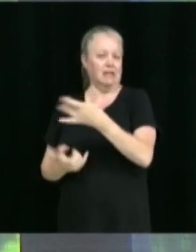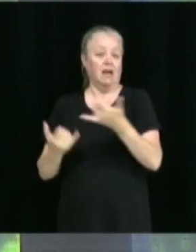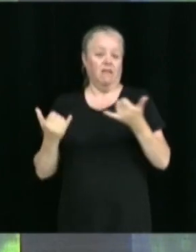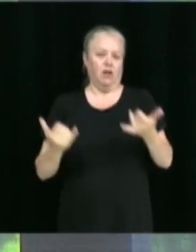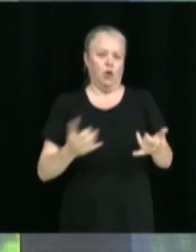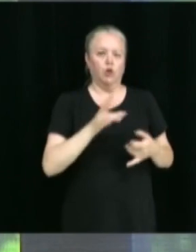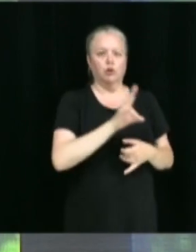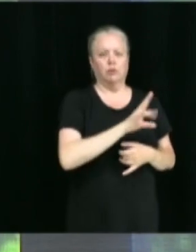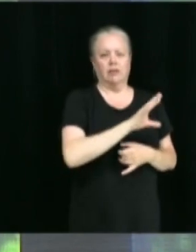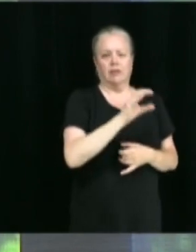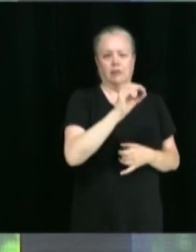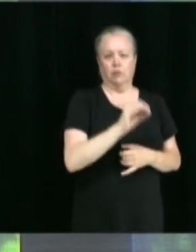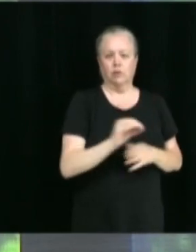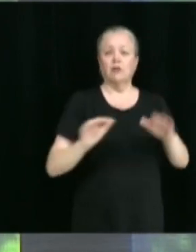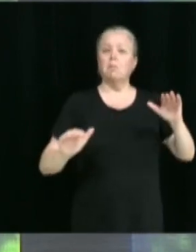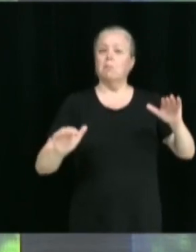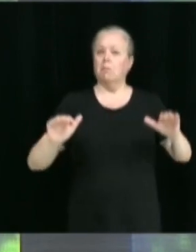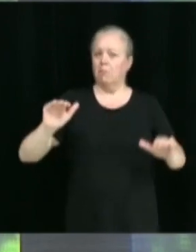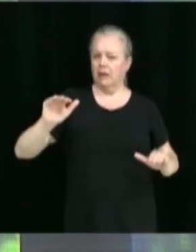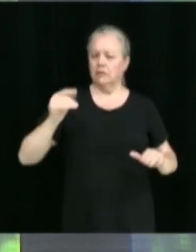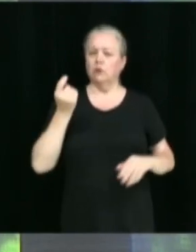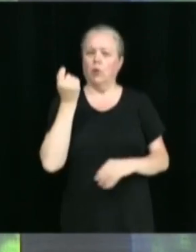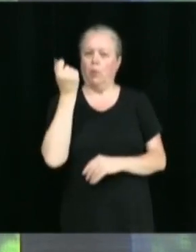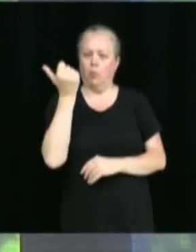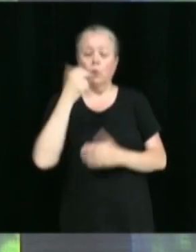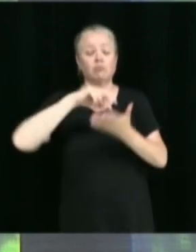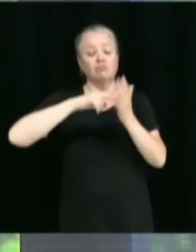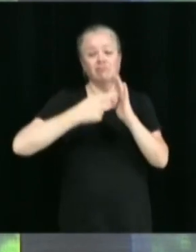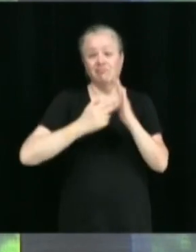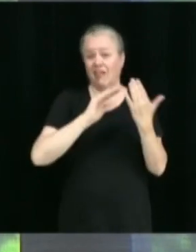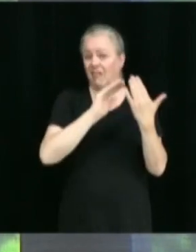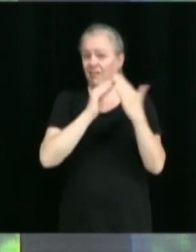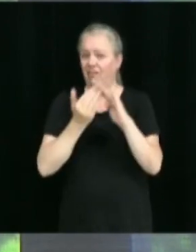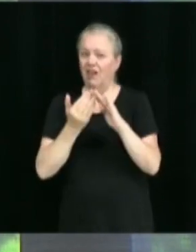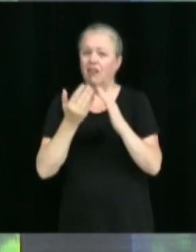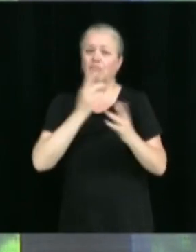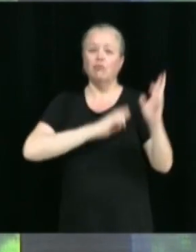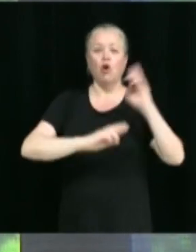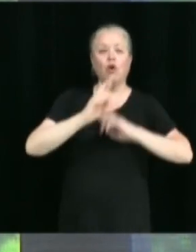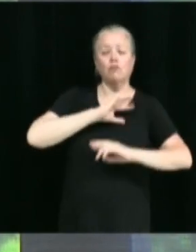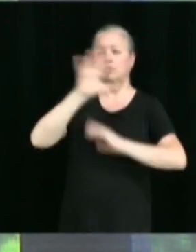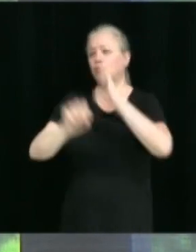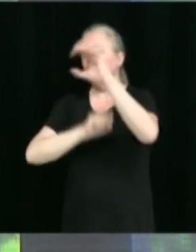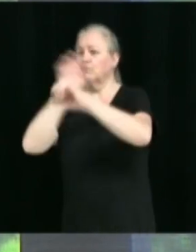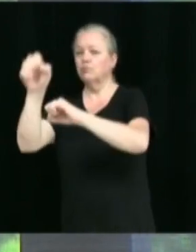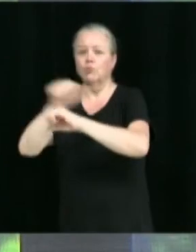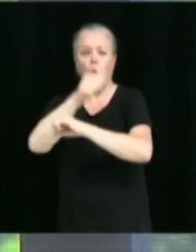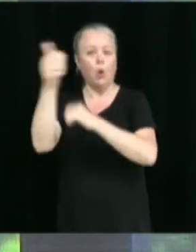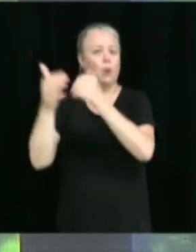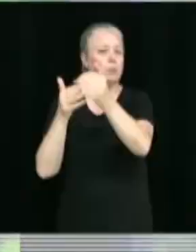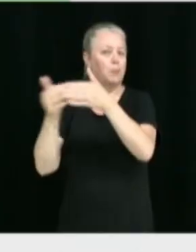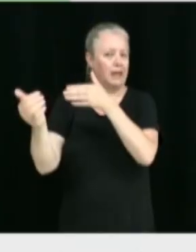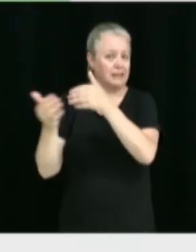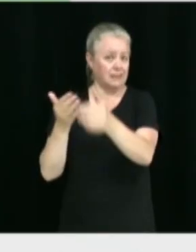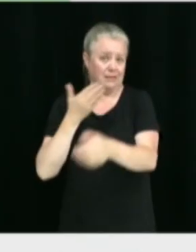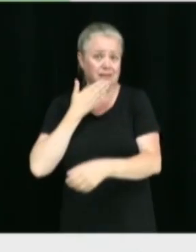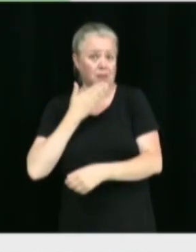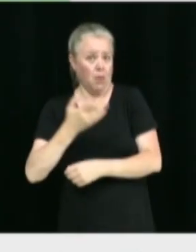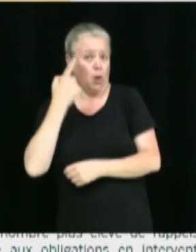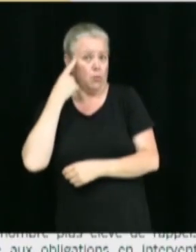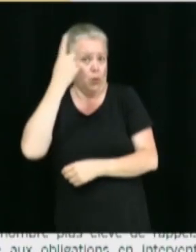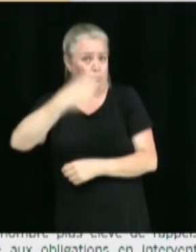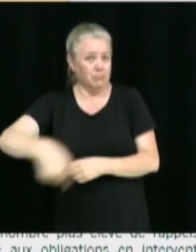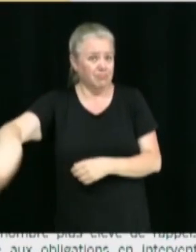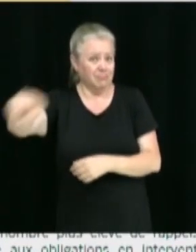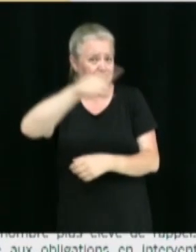nouvelles sources de revenus pour la municipalité. Donc, bon signe pour l'ensemble des contribuables. Si on va à la page